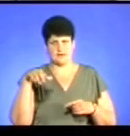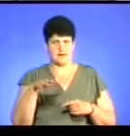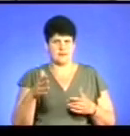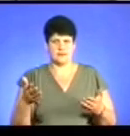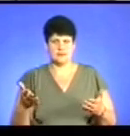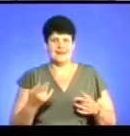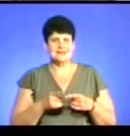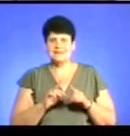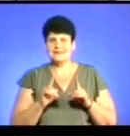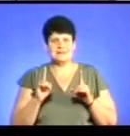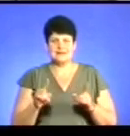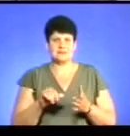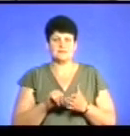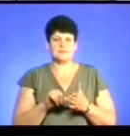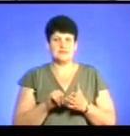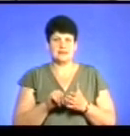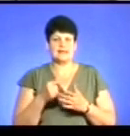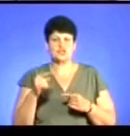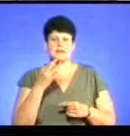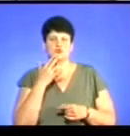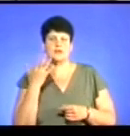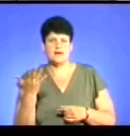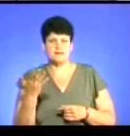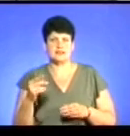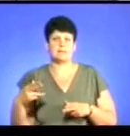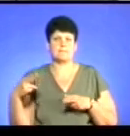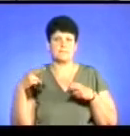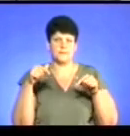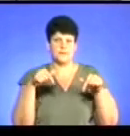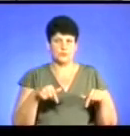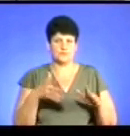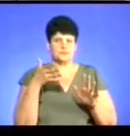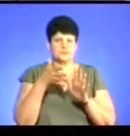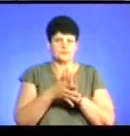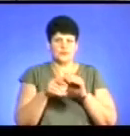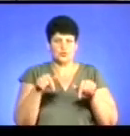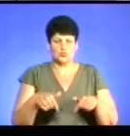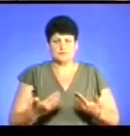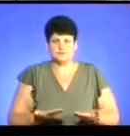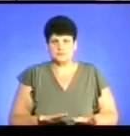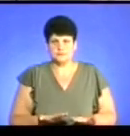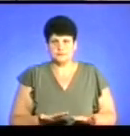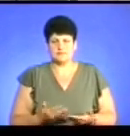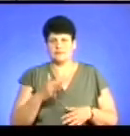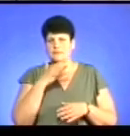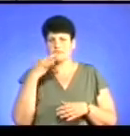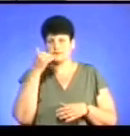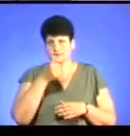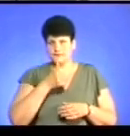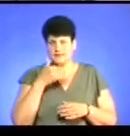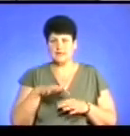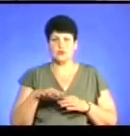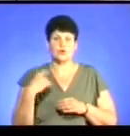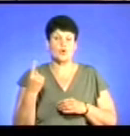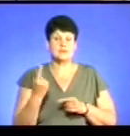Це не тільки представники іншої національності, які десь інтегровані вже в суспільство, які проживають вже не одне покоління на території